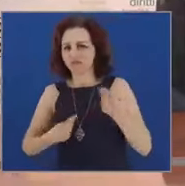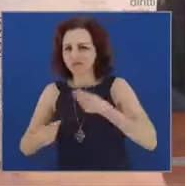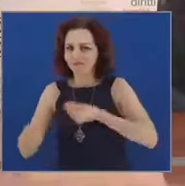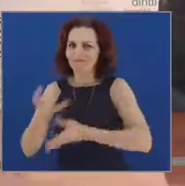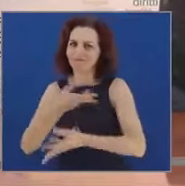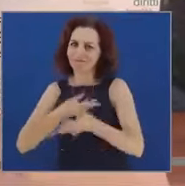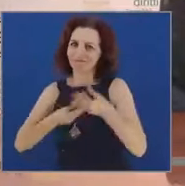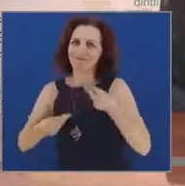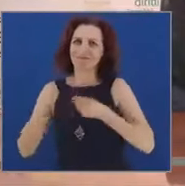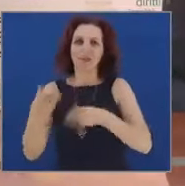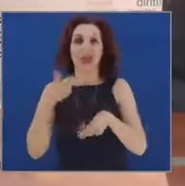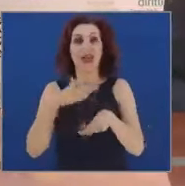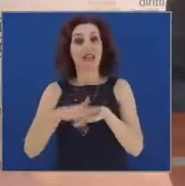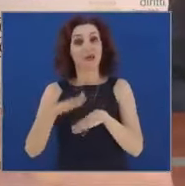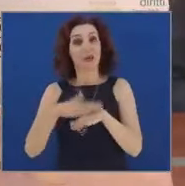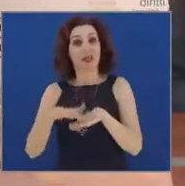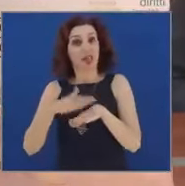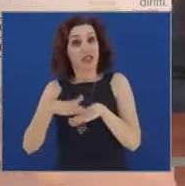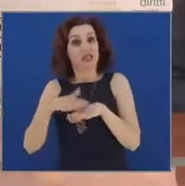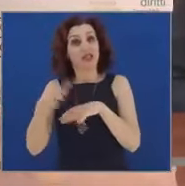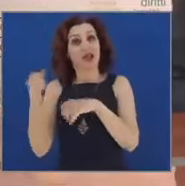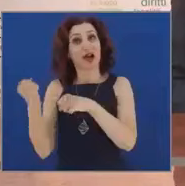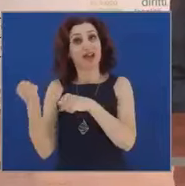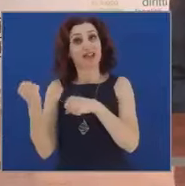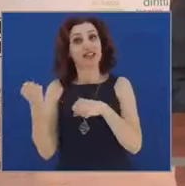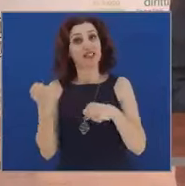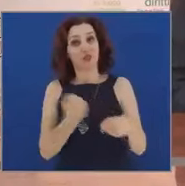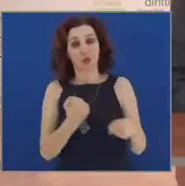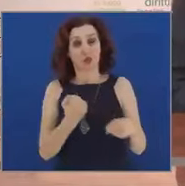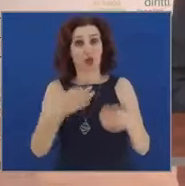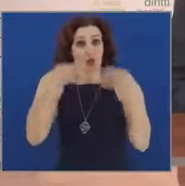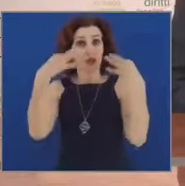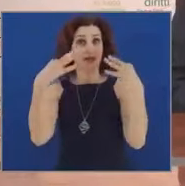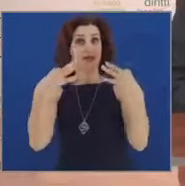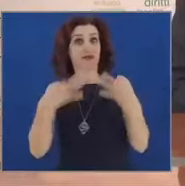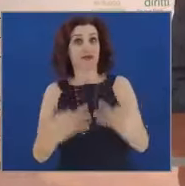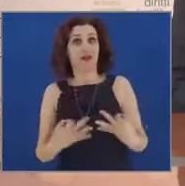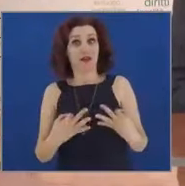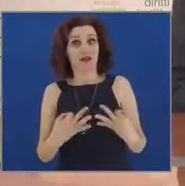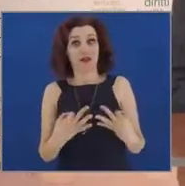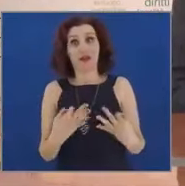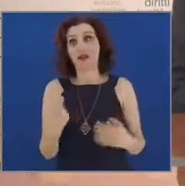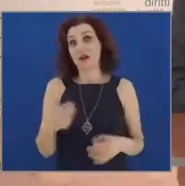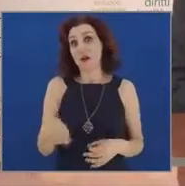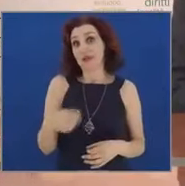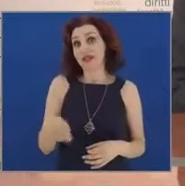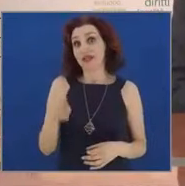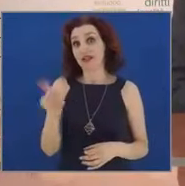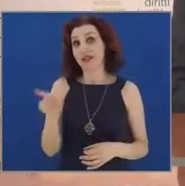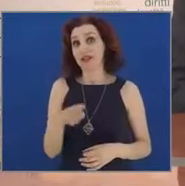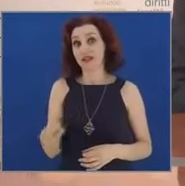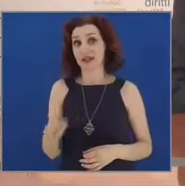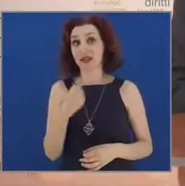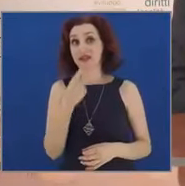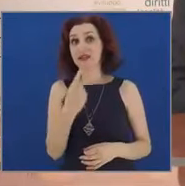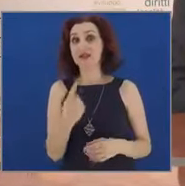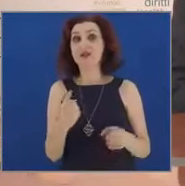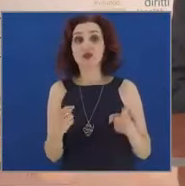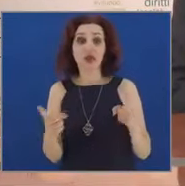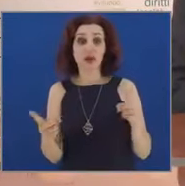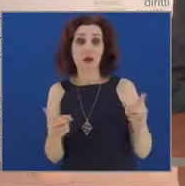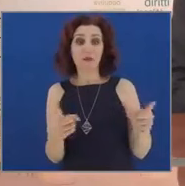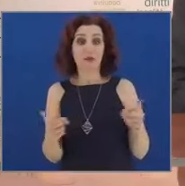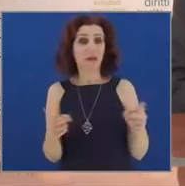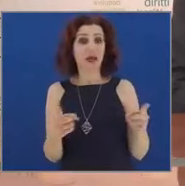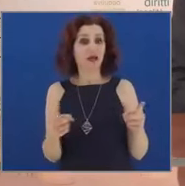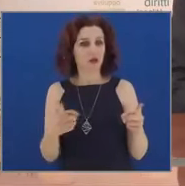'esperienza istituzionale così seria che si inserisce, come diceva il Presidente Zingaretti, in un tempo di grandi